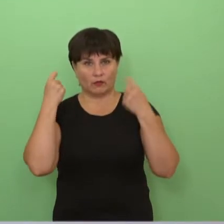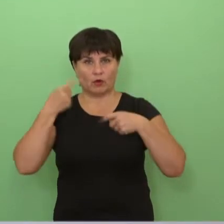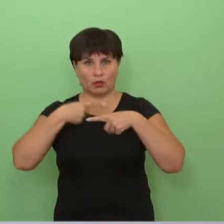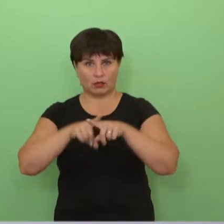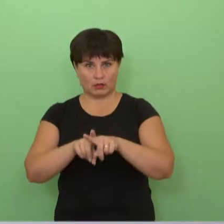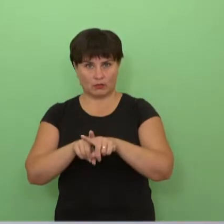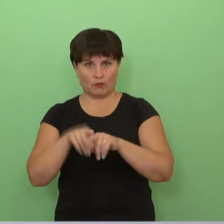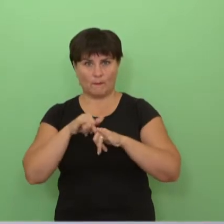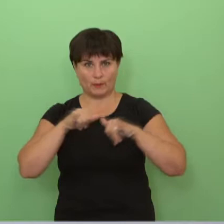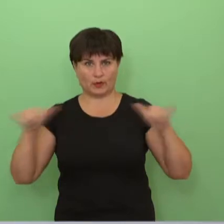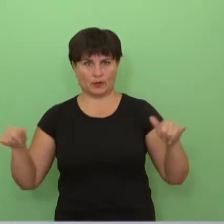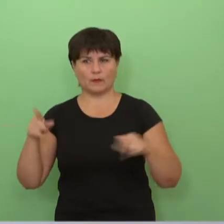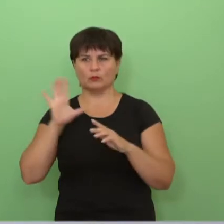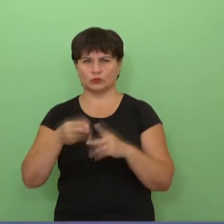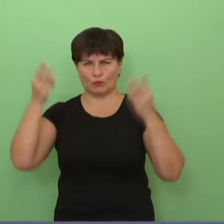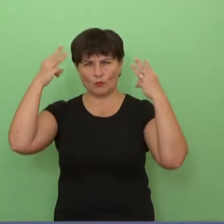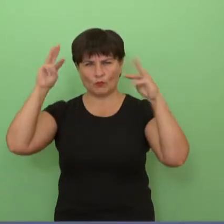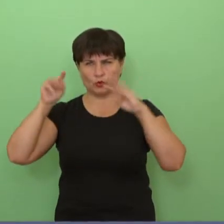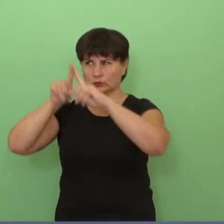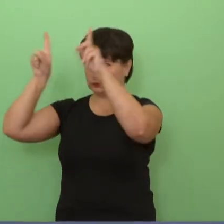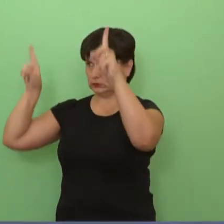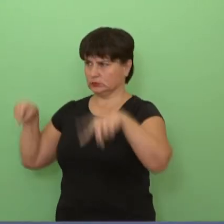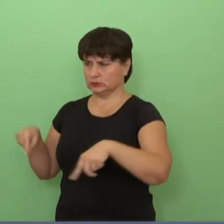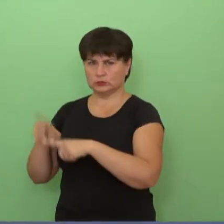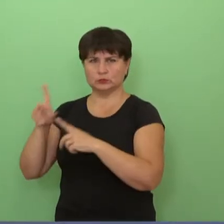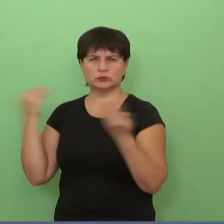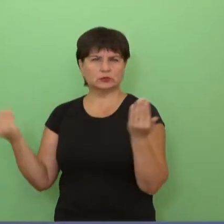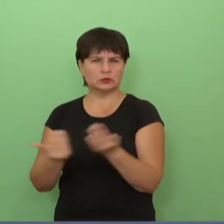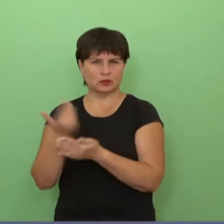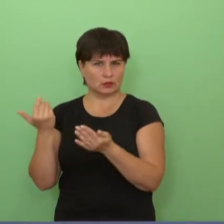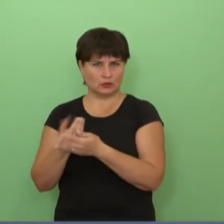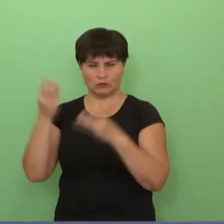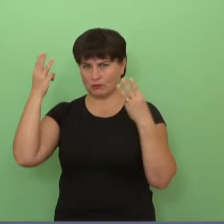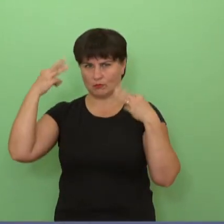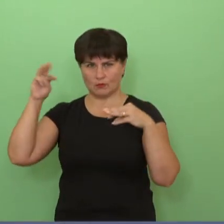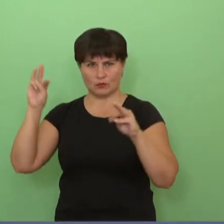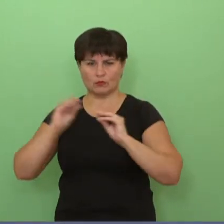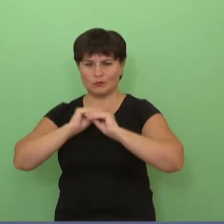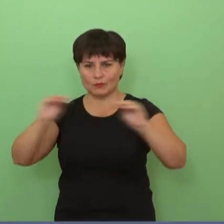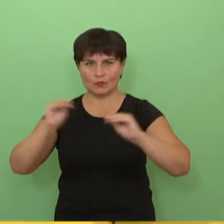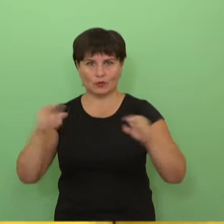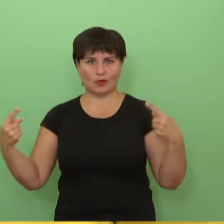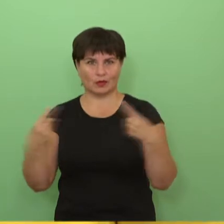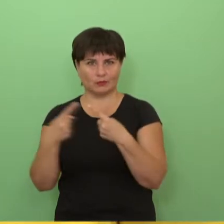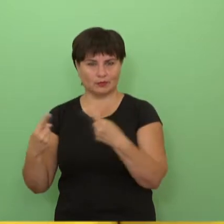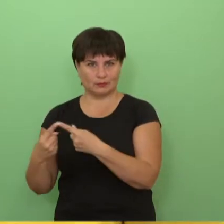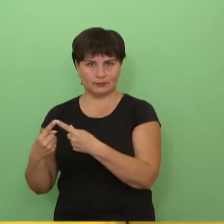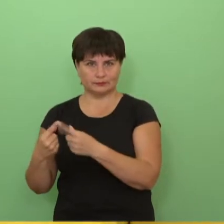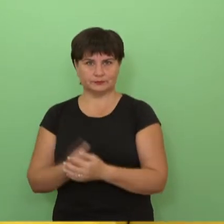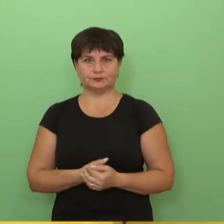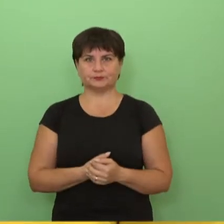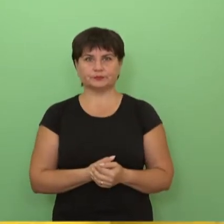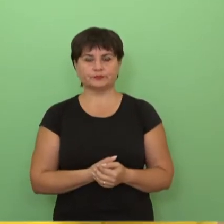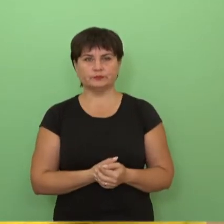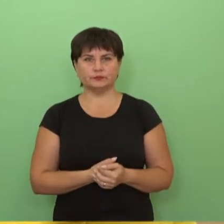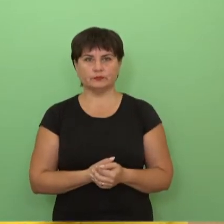Ir tikime, kad sulauksime vaikų, kurių planuojame šiais metais sulaukti beveik 850